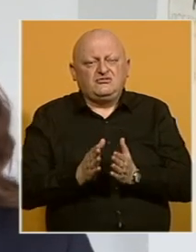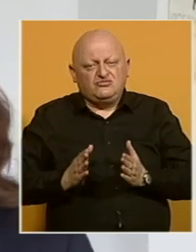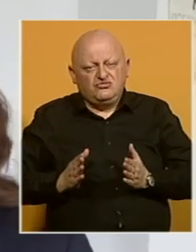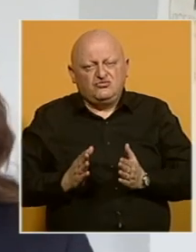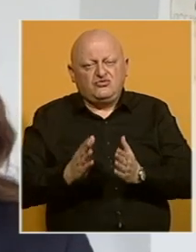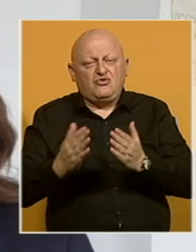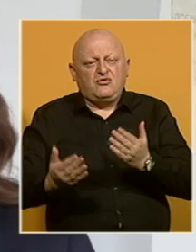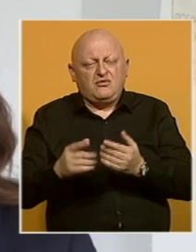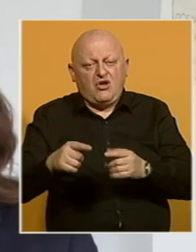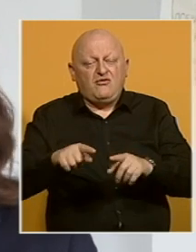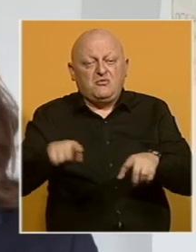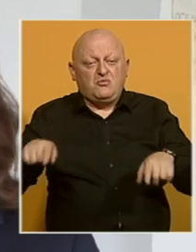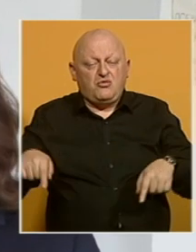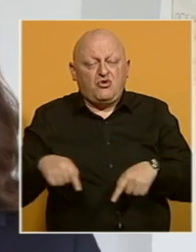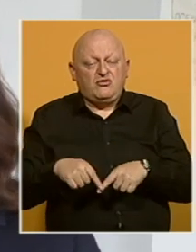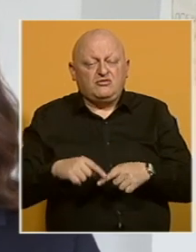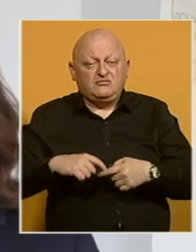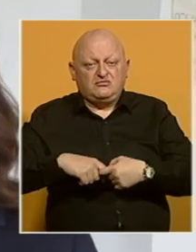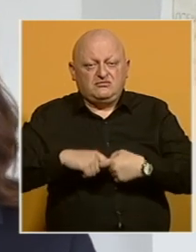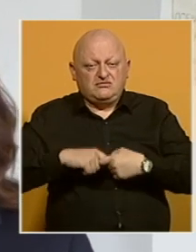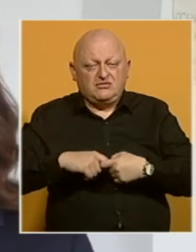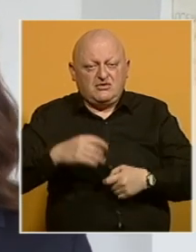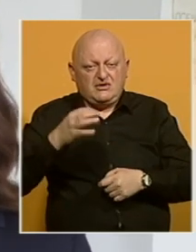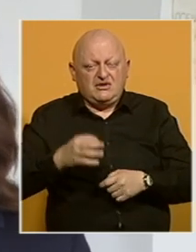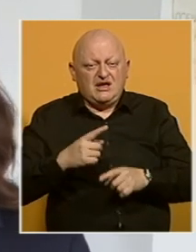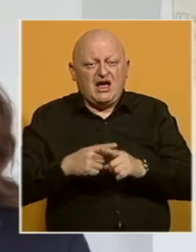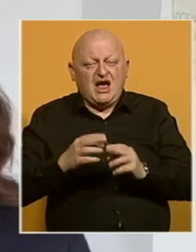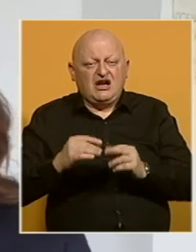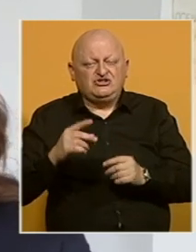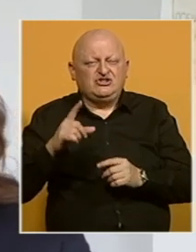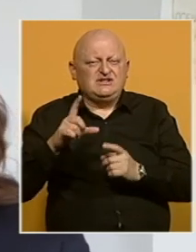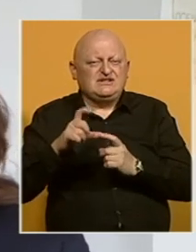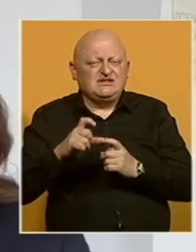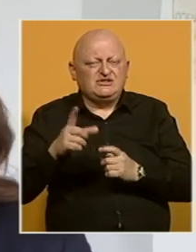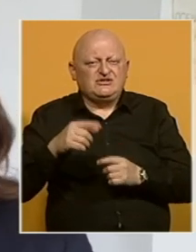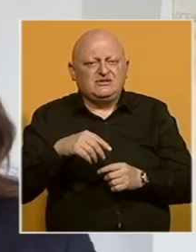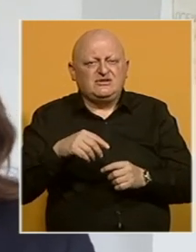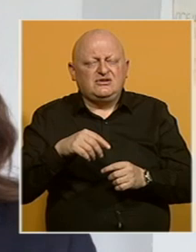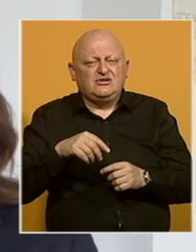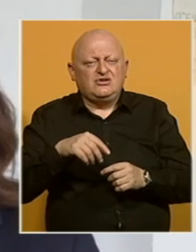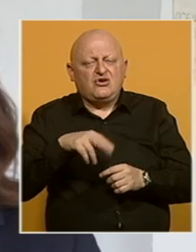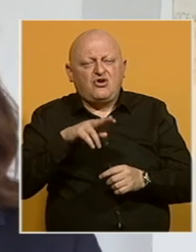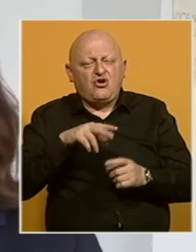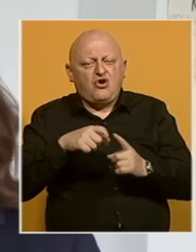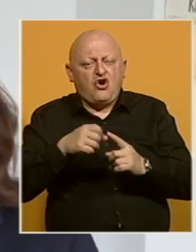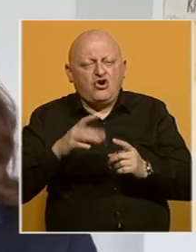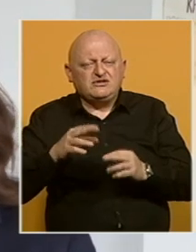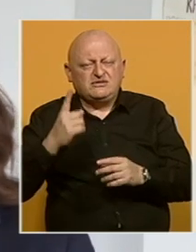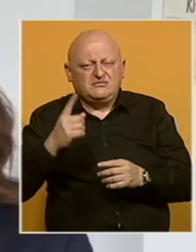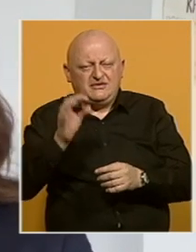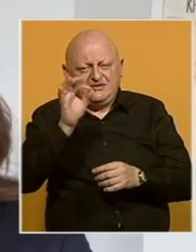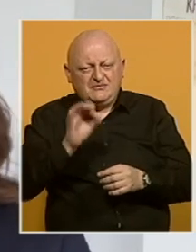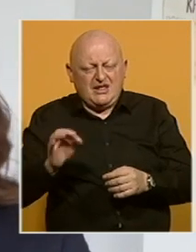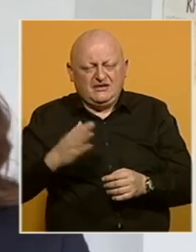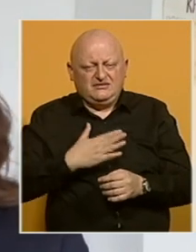na ovim prostorima, te da se povezivanjem lokacija Hašan i Stričići i Kozara istaknu u prvi plan